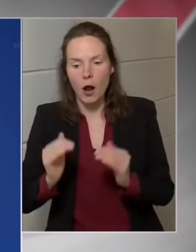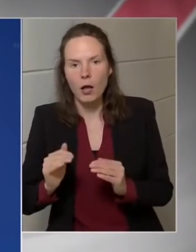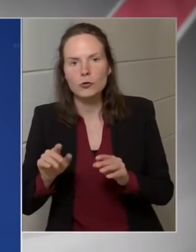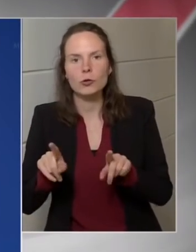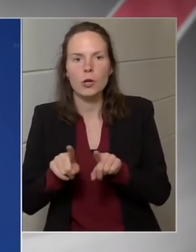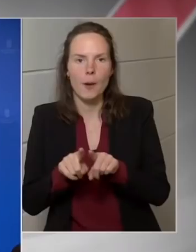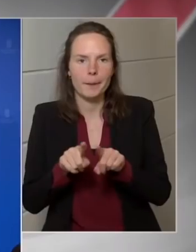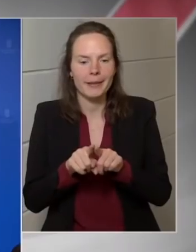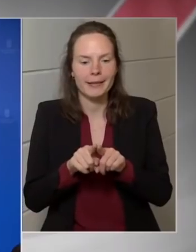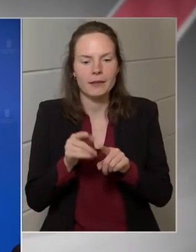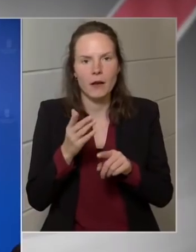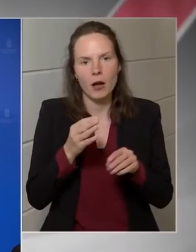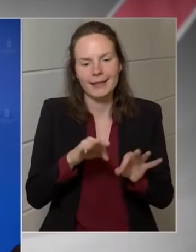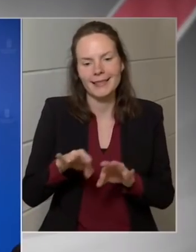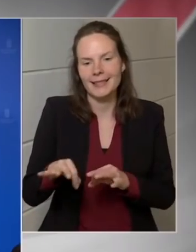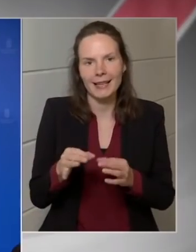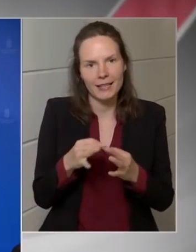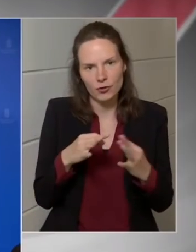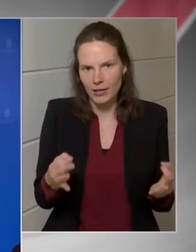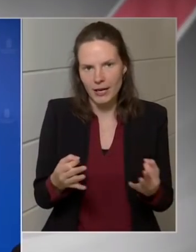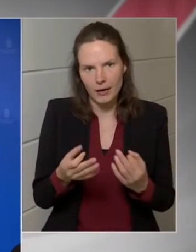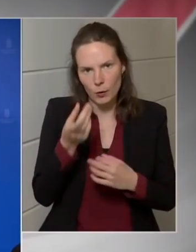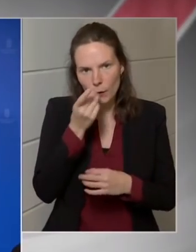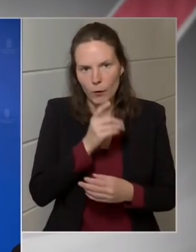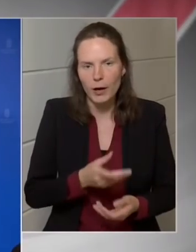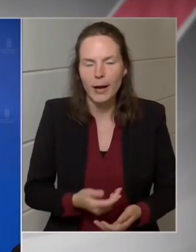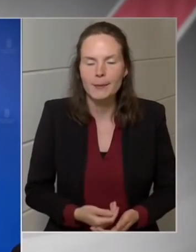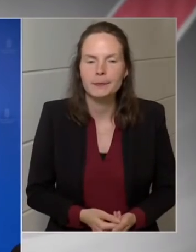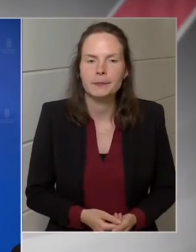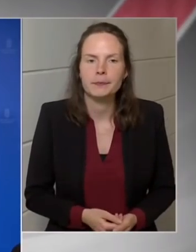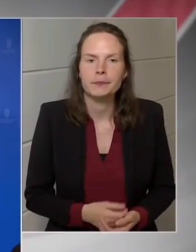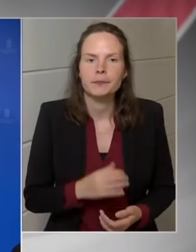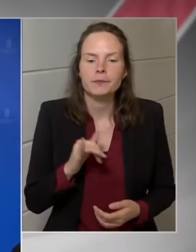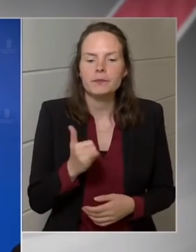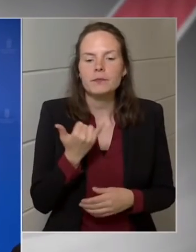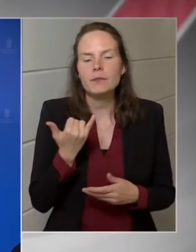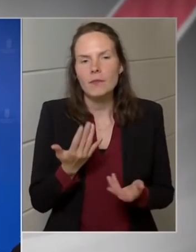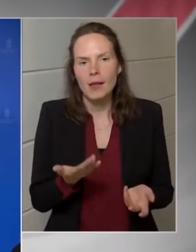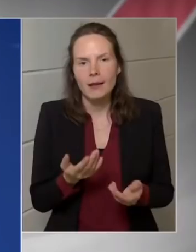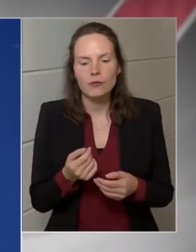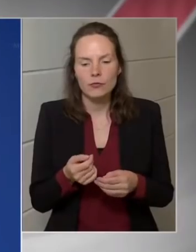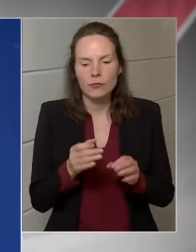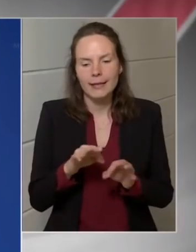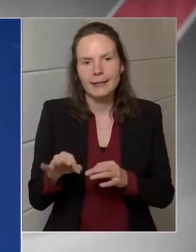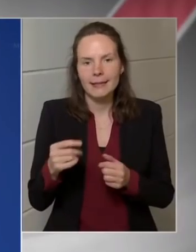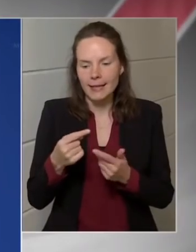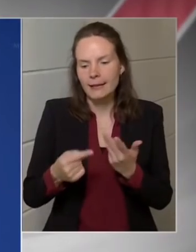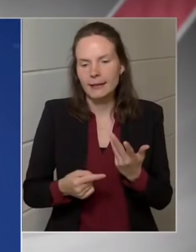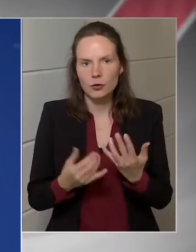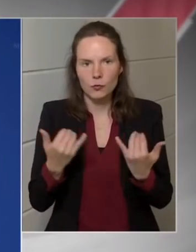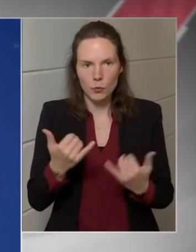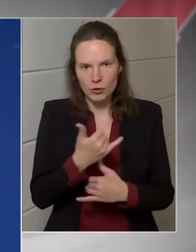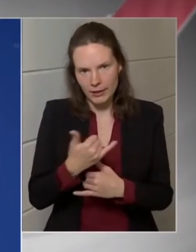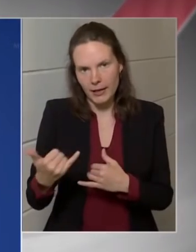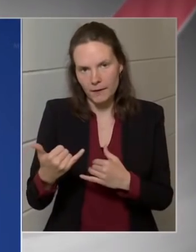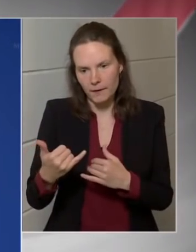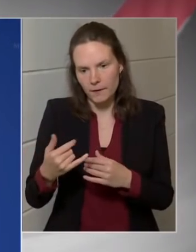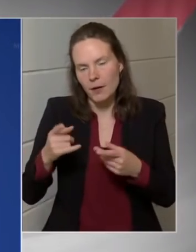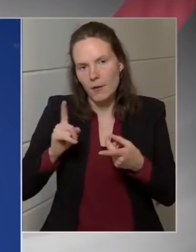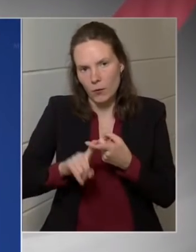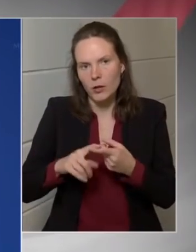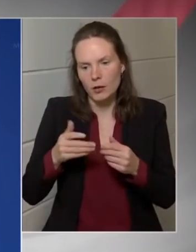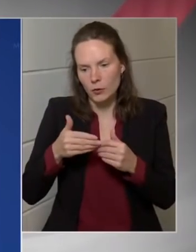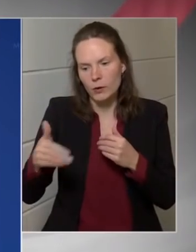intézkedéseknek tartjuk, ezek hozzájárultak ahhoz, hogy ma a még olyan magas infláció 5%-kal alacsonyabb legyen, mint amekkora